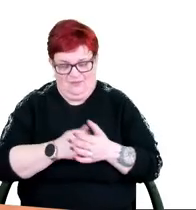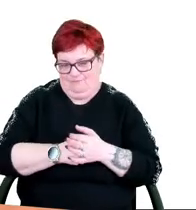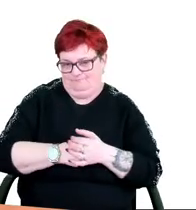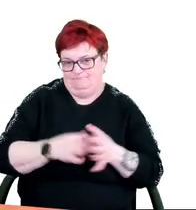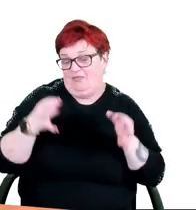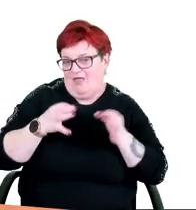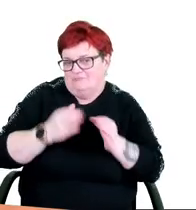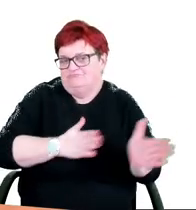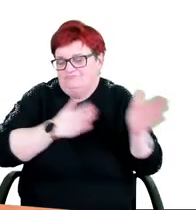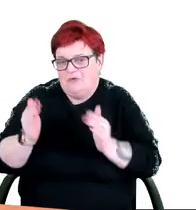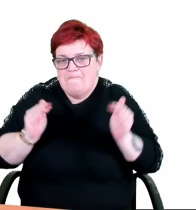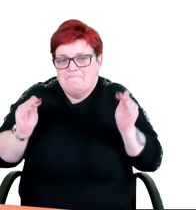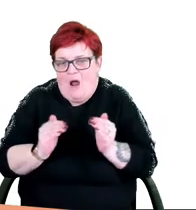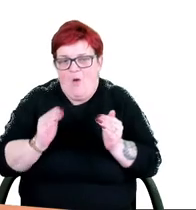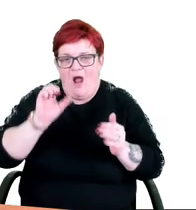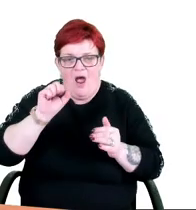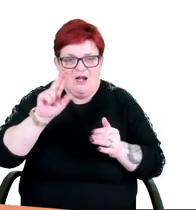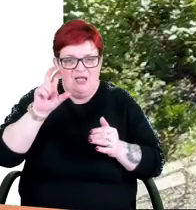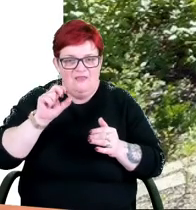teraz przejdziemy do małej architektury.